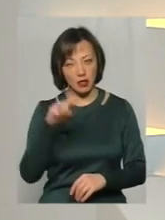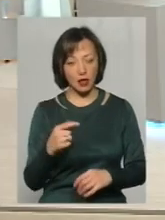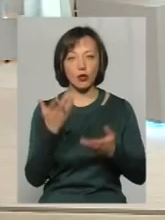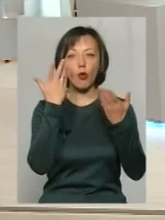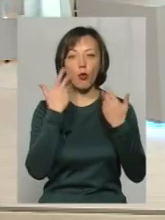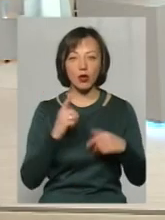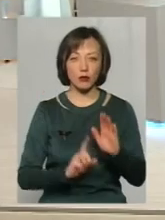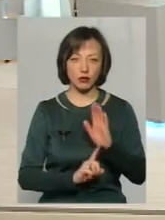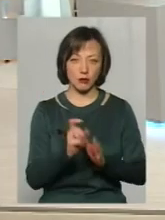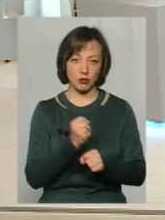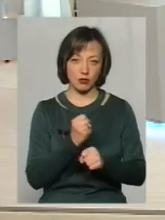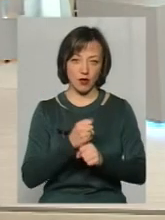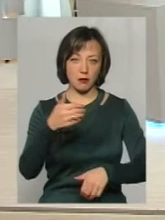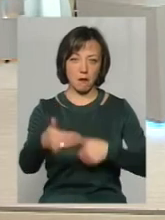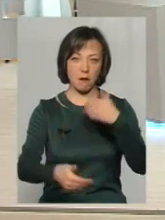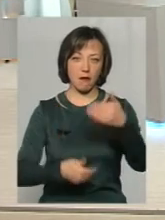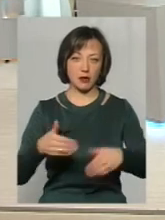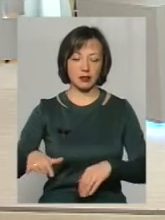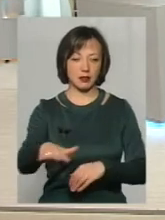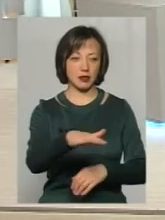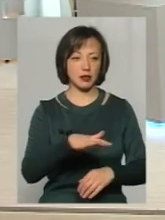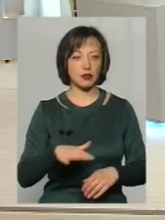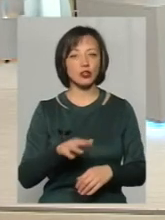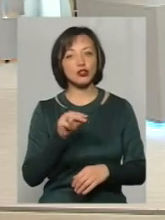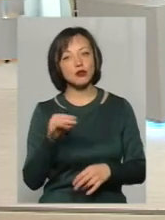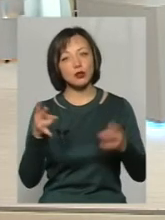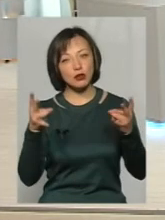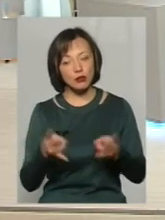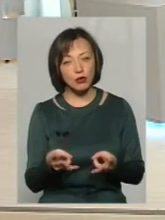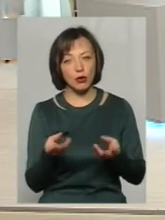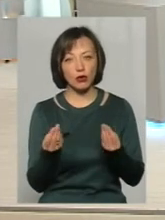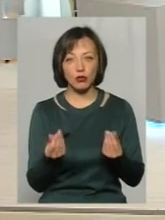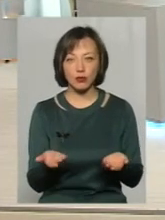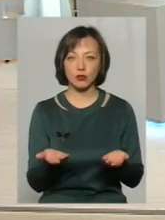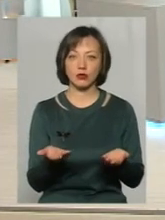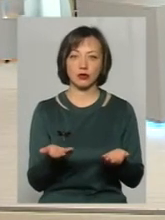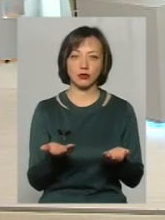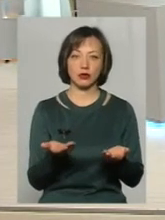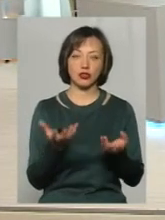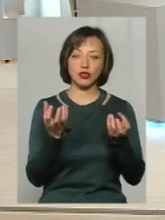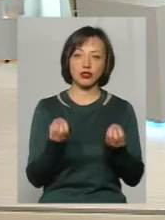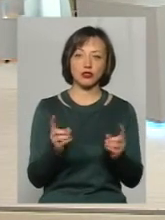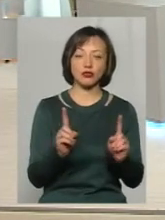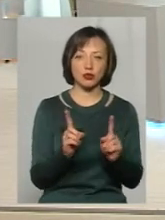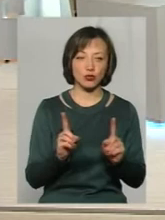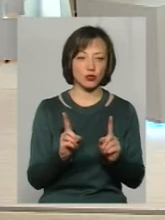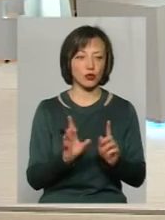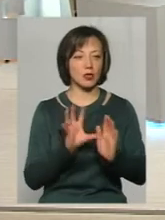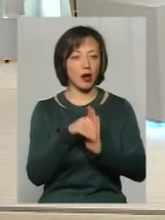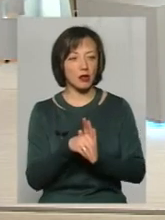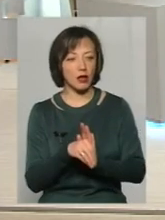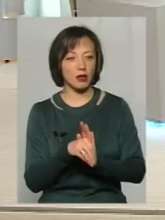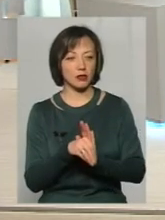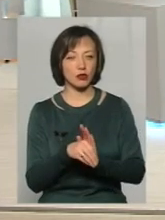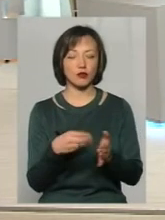день, коли все ж таки це станеться? Чи це потребує також якихось фінансових вкладень, чи це десь закладено